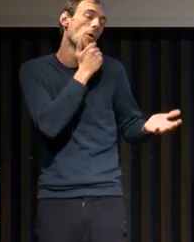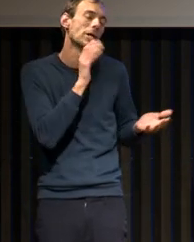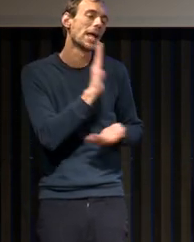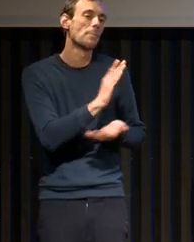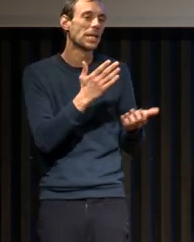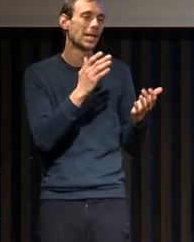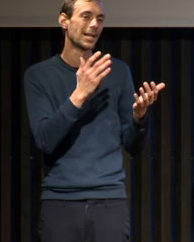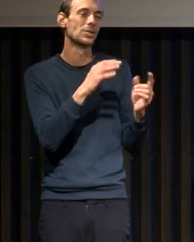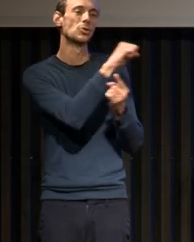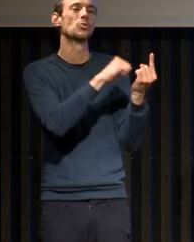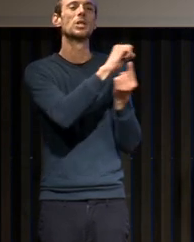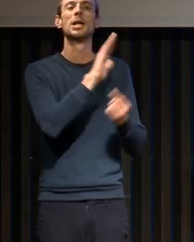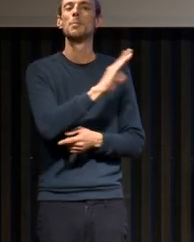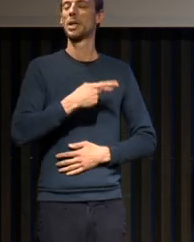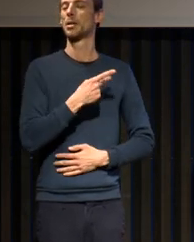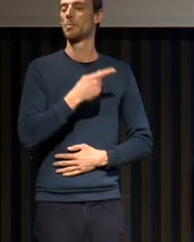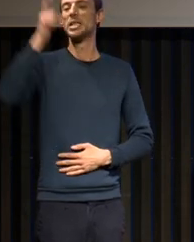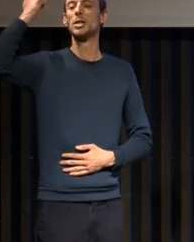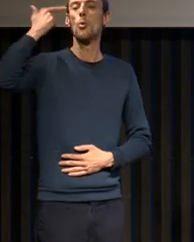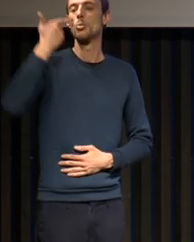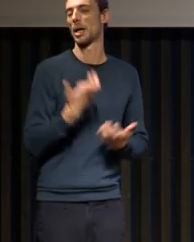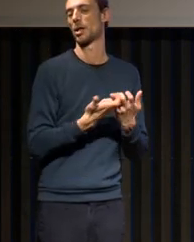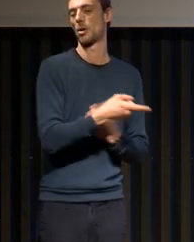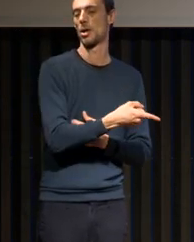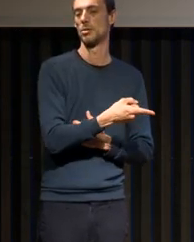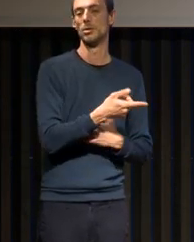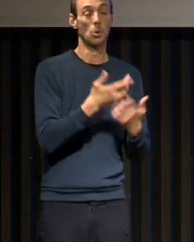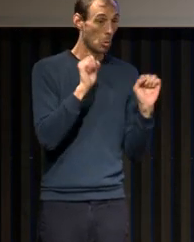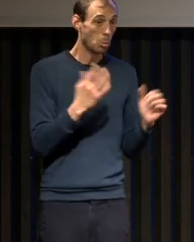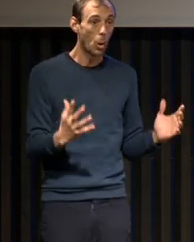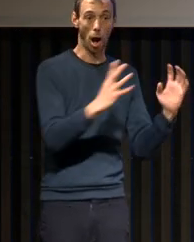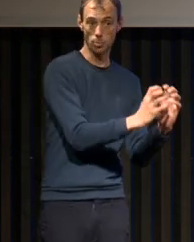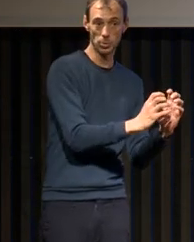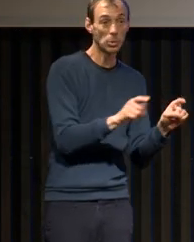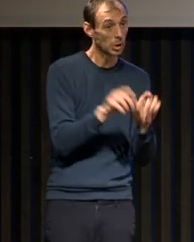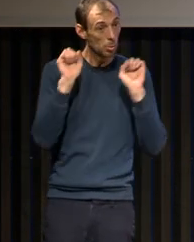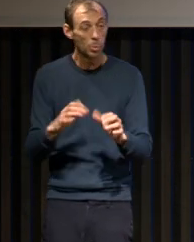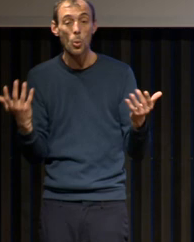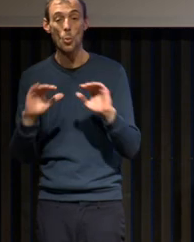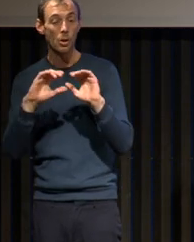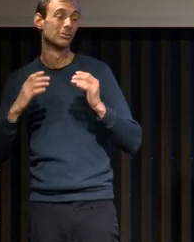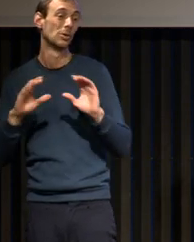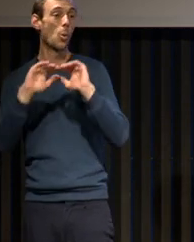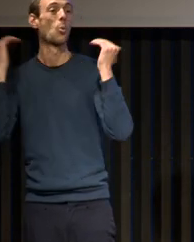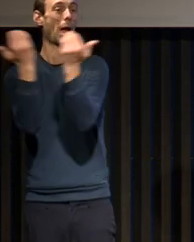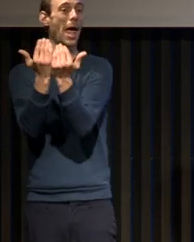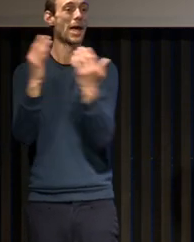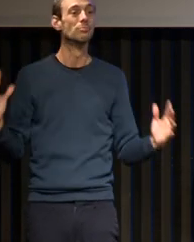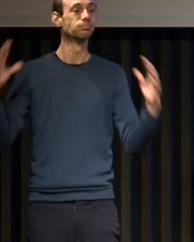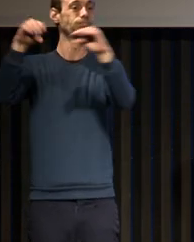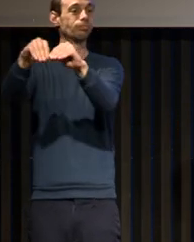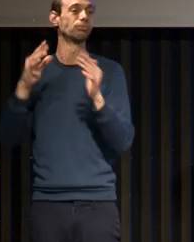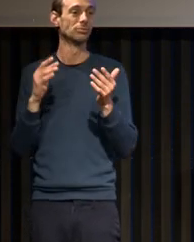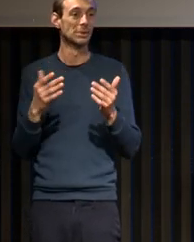la Royal Society of Medicine de Londres, mais c'est très important qu'ils se retrouvent aussi dans des congrès où ils peuvent faire du ski. Pourquoi ? Parce qu'ils se retrouvent entre eux, ils